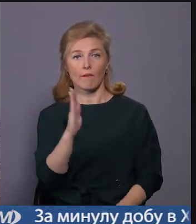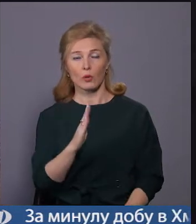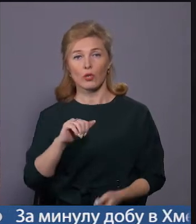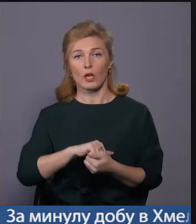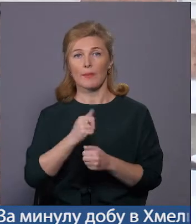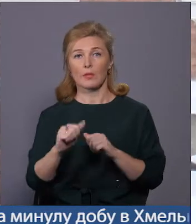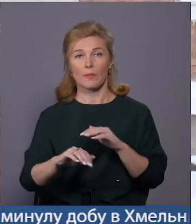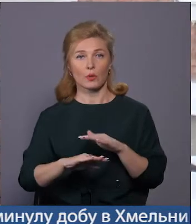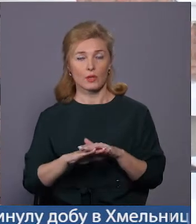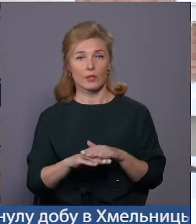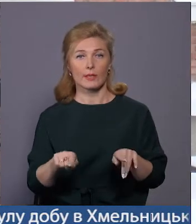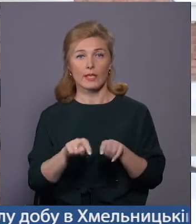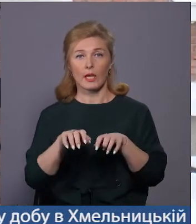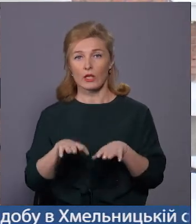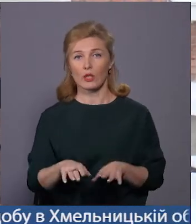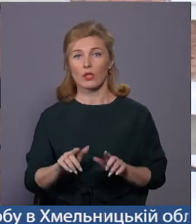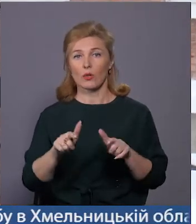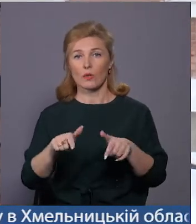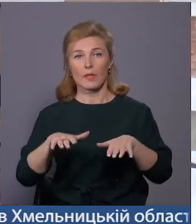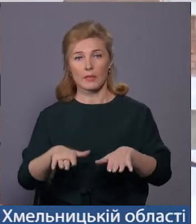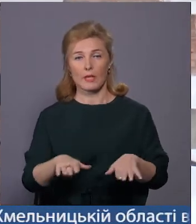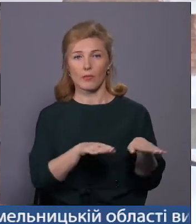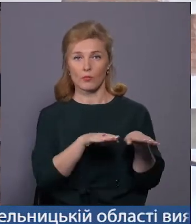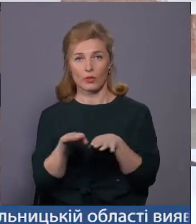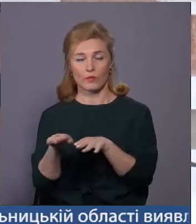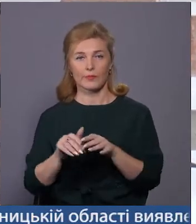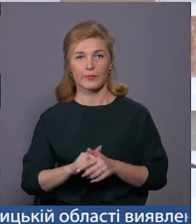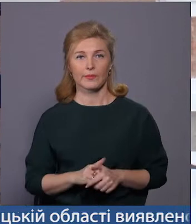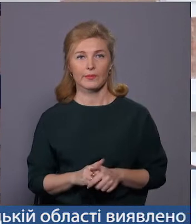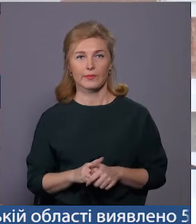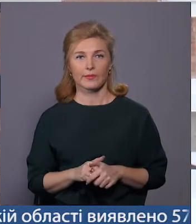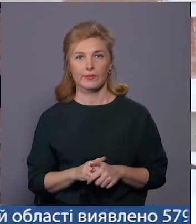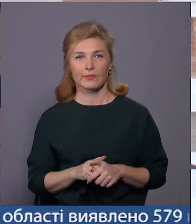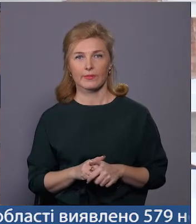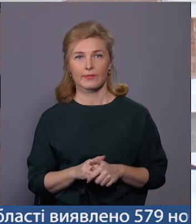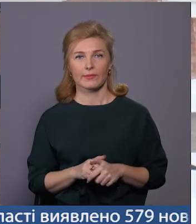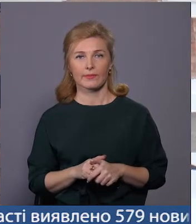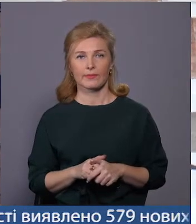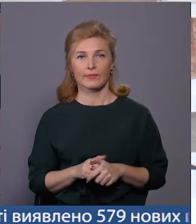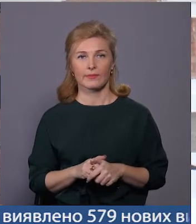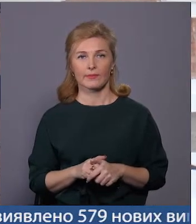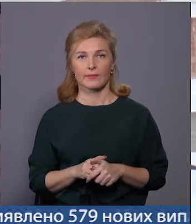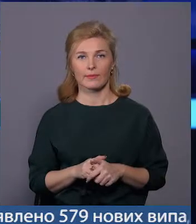-Подільського. Таке рішення ухвалили на місцевому рівні. Ірина Аріон, Валерій Телеховський – Новини міста.